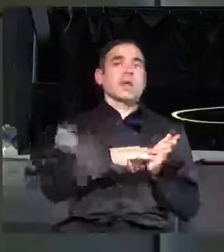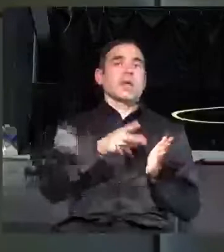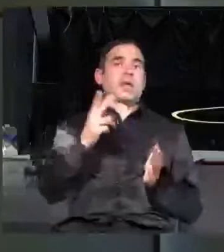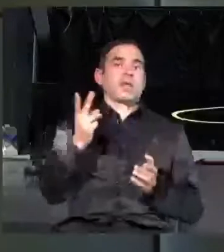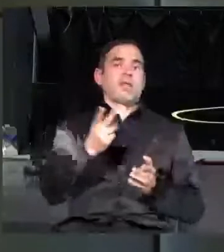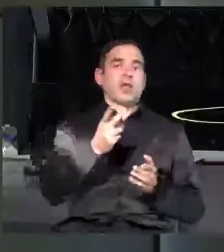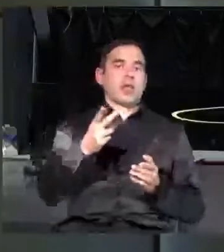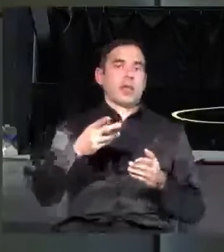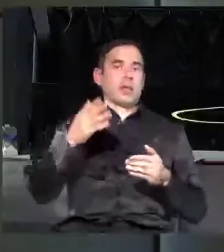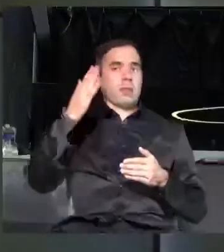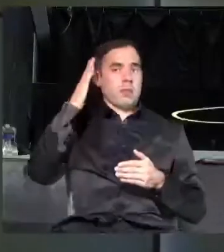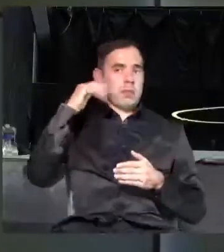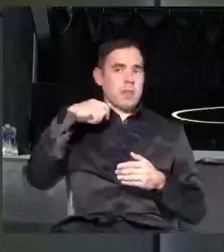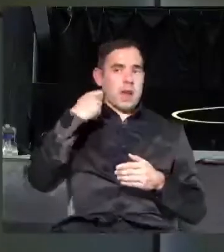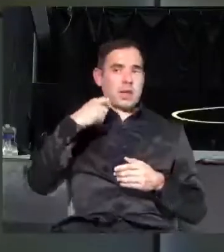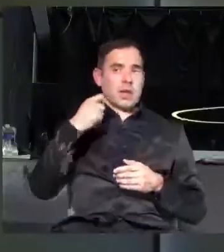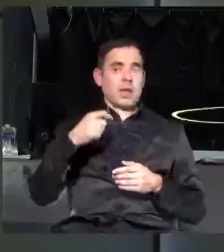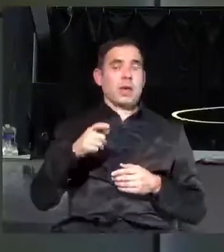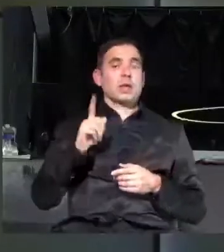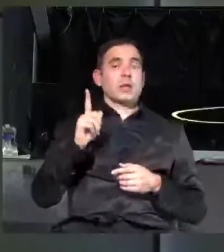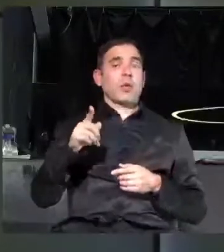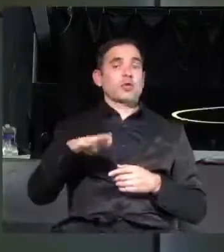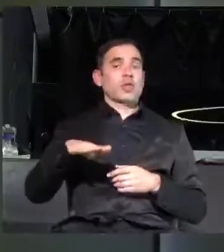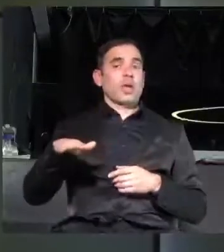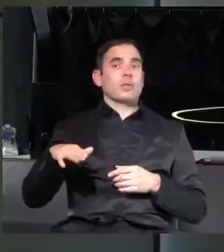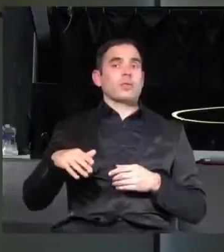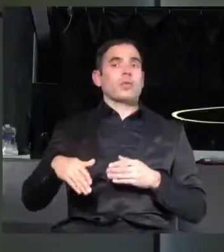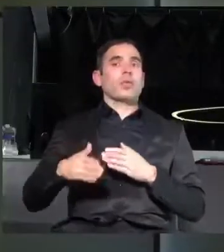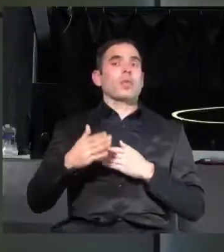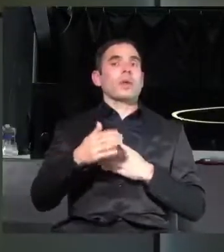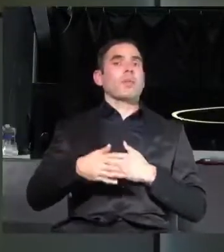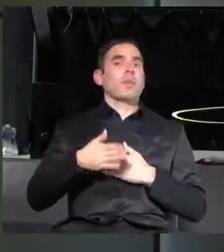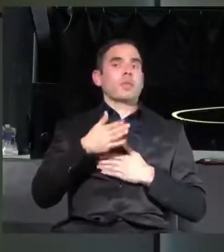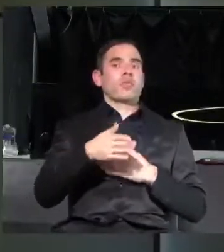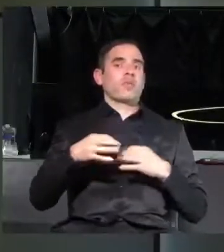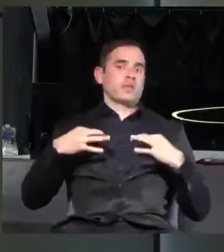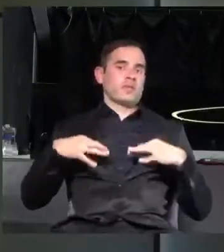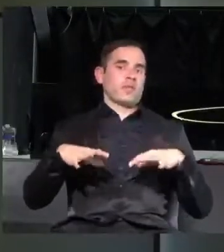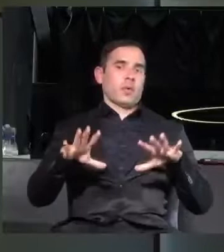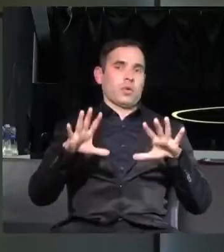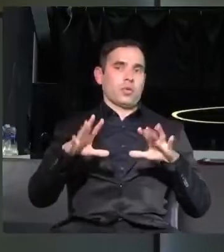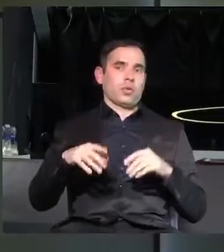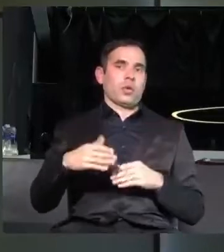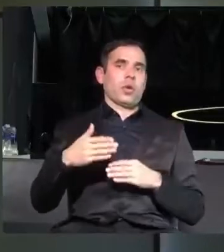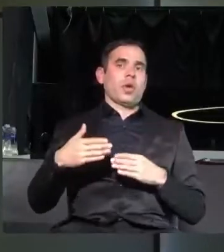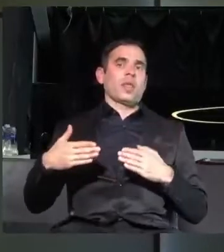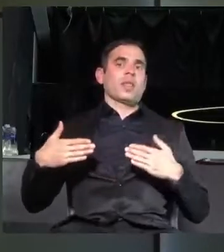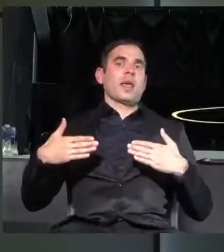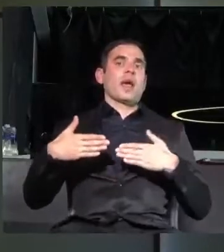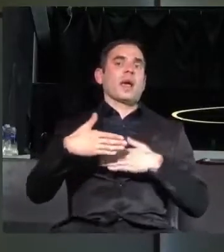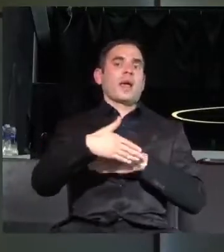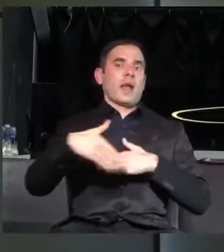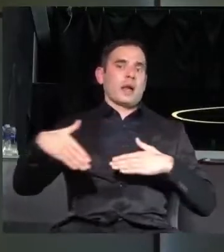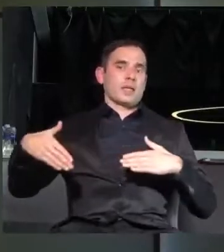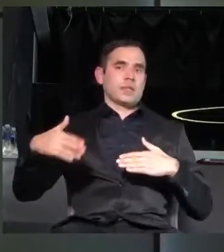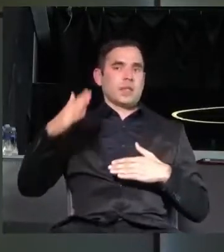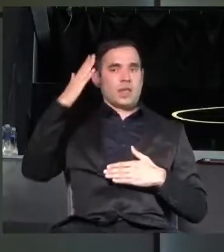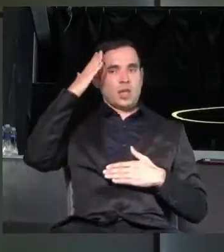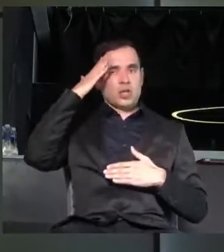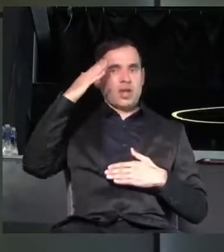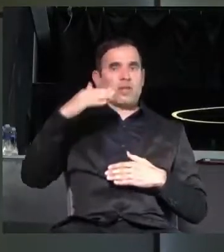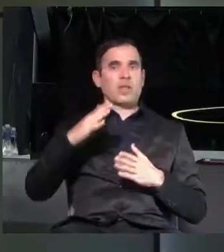може детето Сара безпрепятствено да преминава през границите на държавите, членки на Европейския съюз.